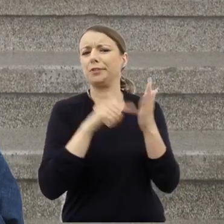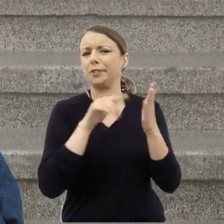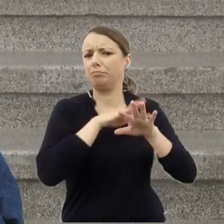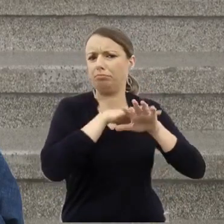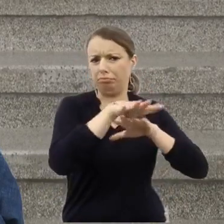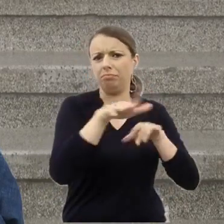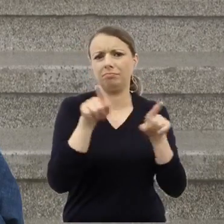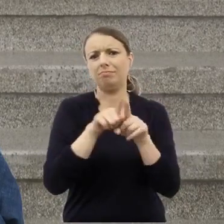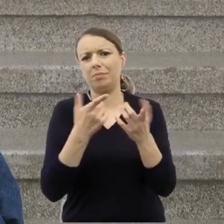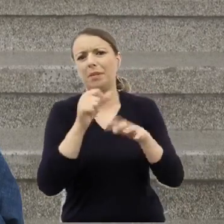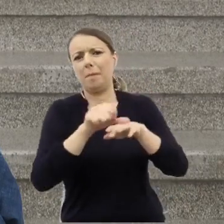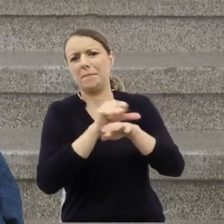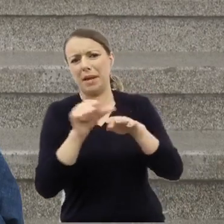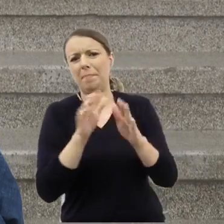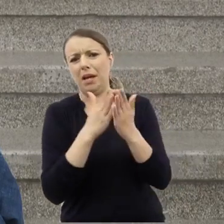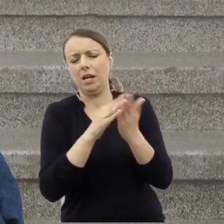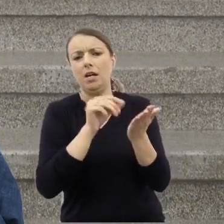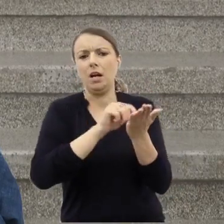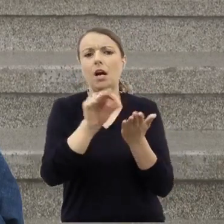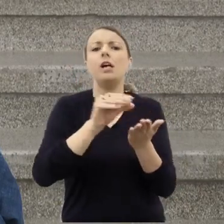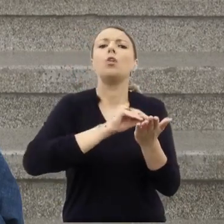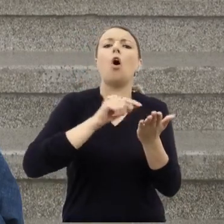trydencki,